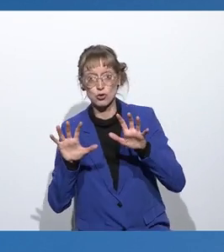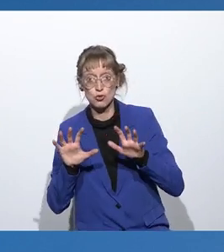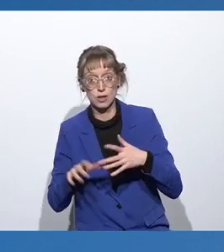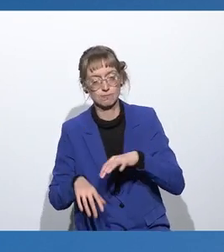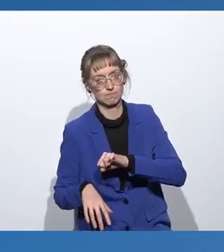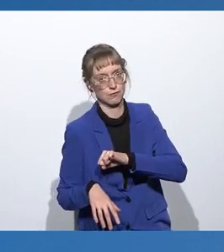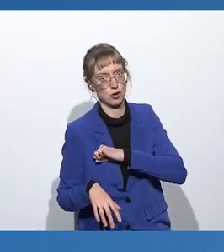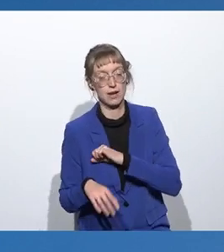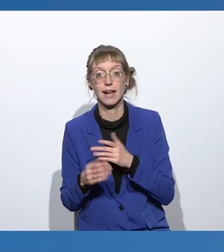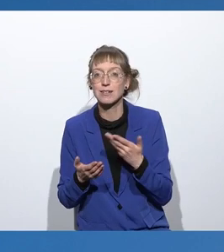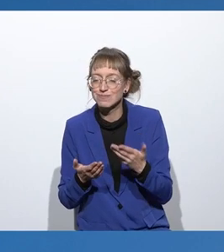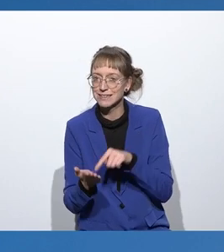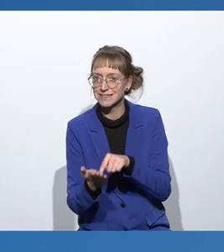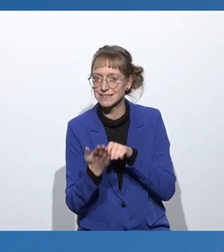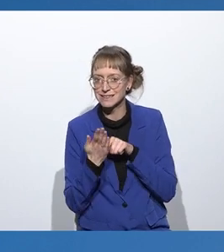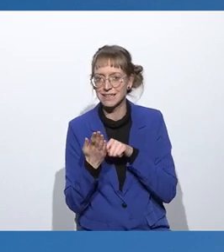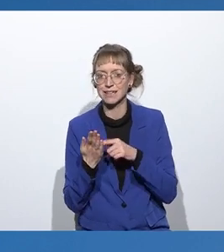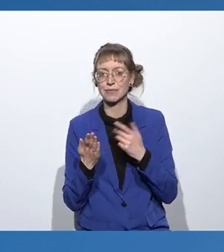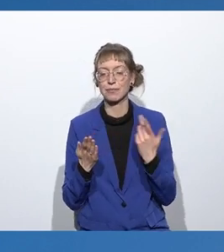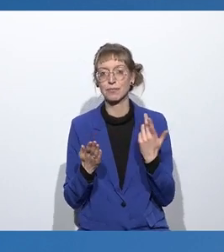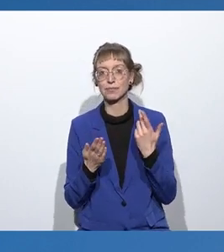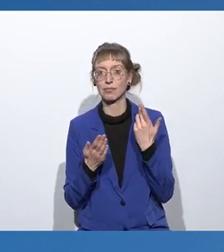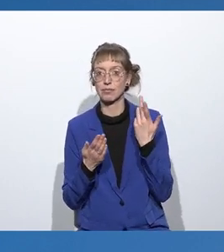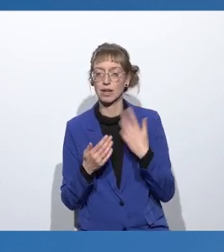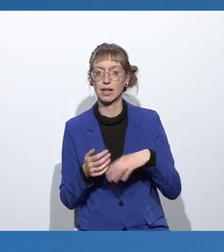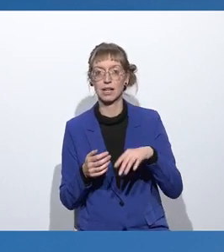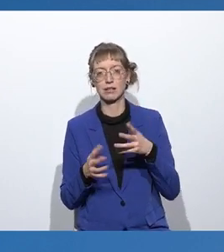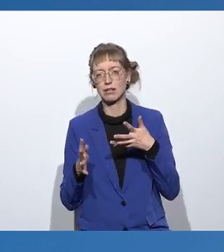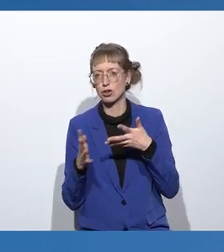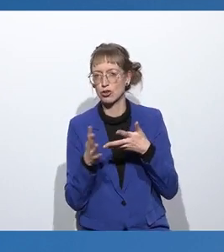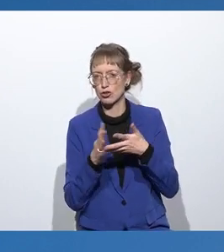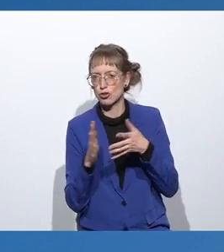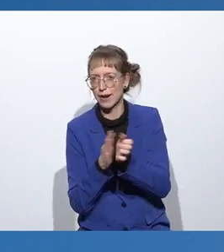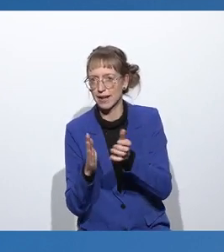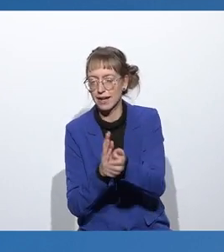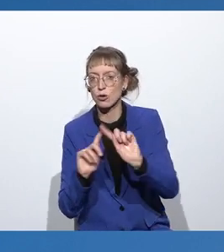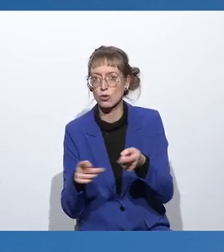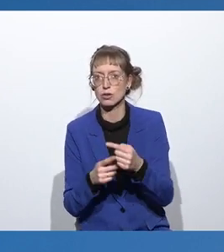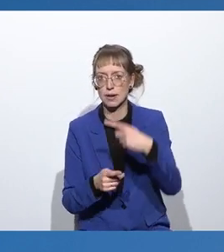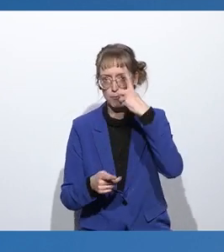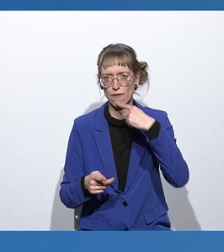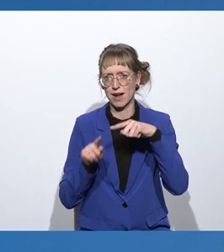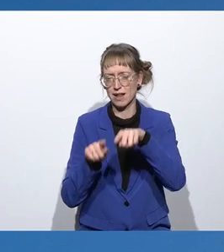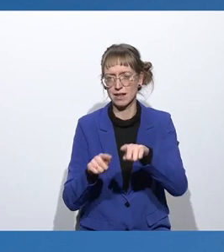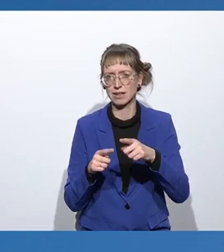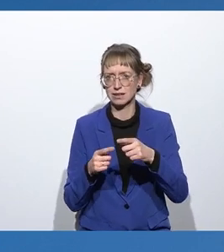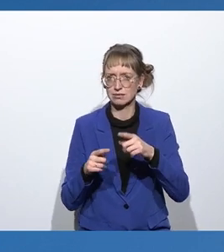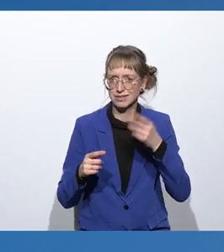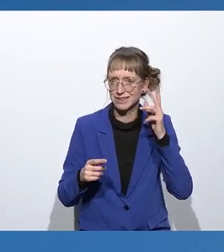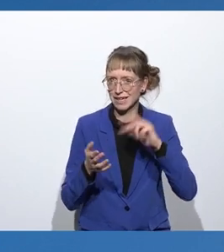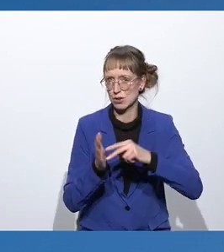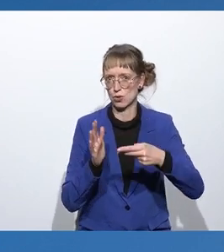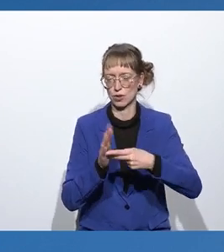Das zeigen die mittlerweile vollkommen gängige Tracking- und Profiling-Technologien von Nutzerinnen und Nutzern